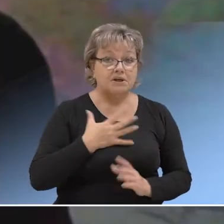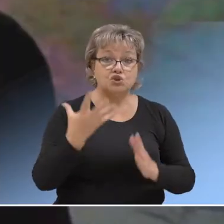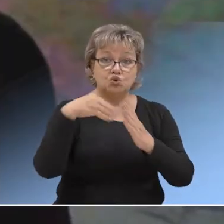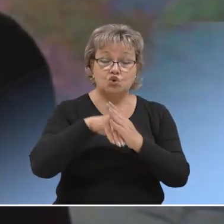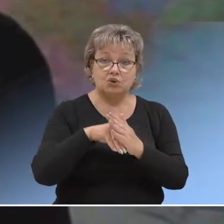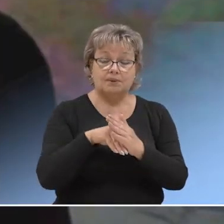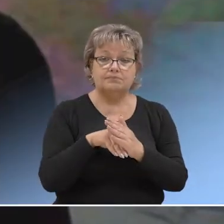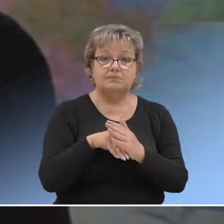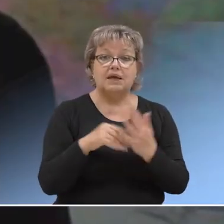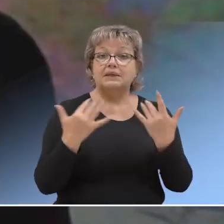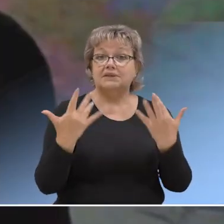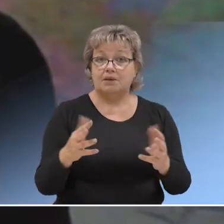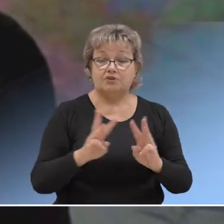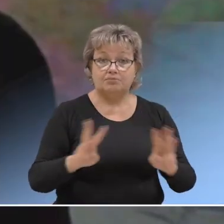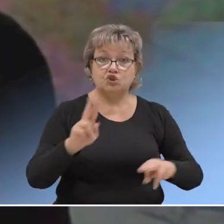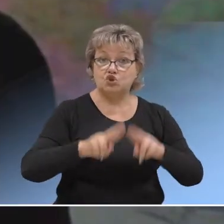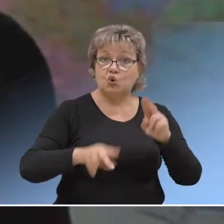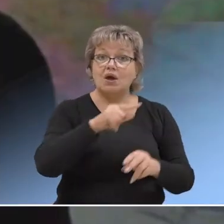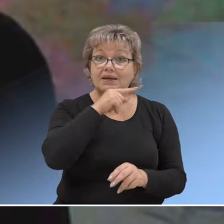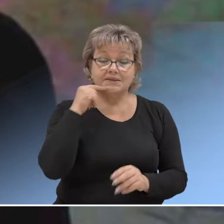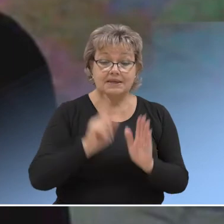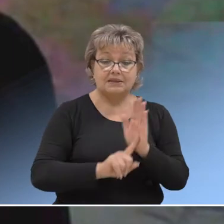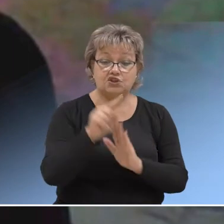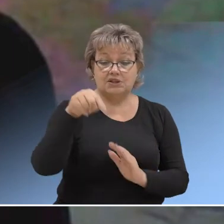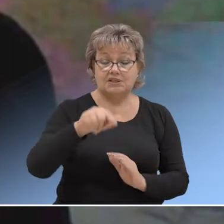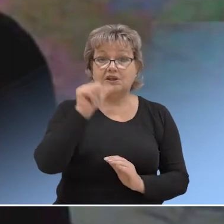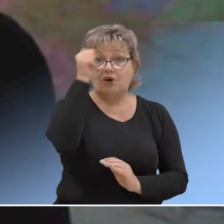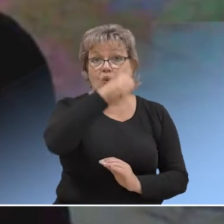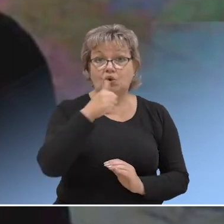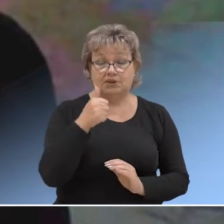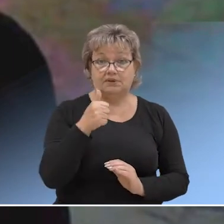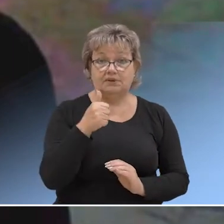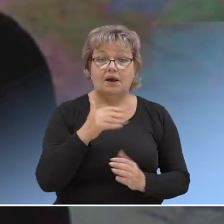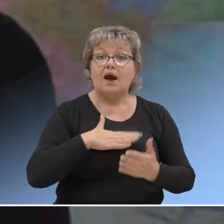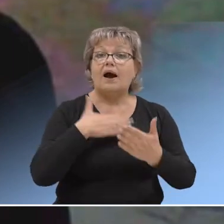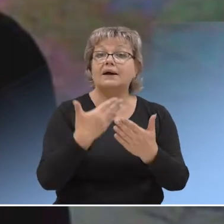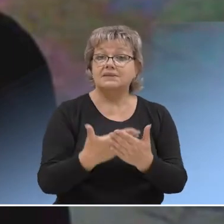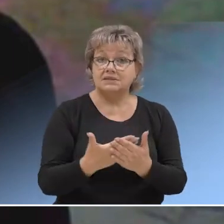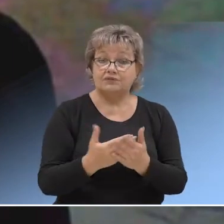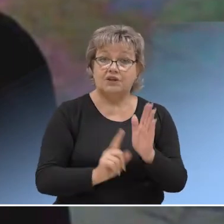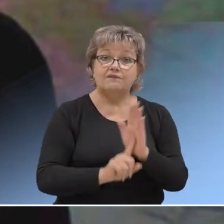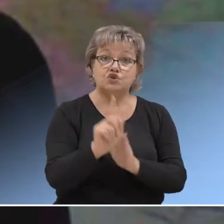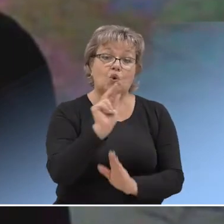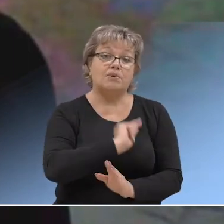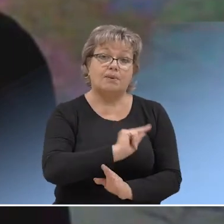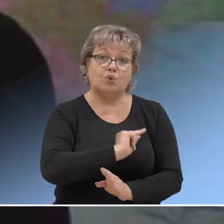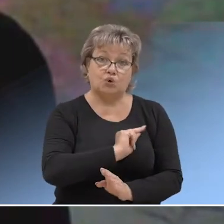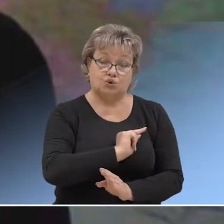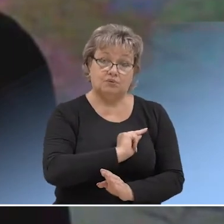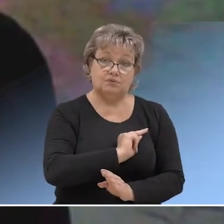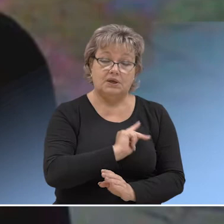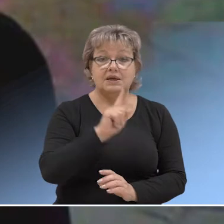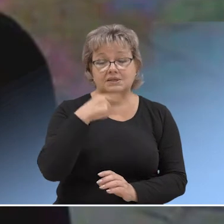с учетом требований Минстроя России, начиная с этого года, активно ведем работу,